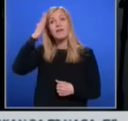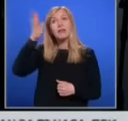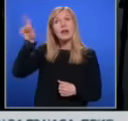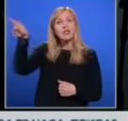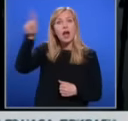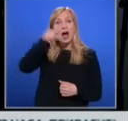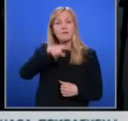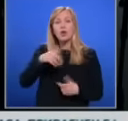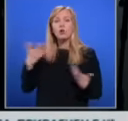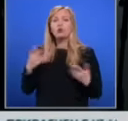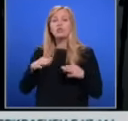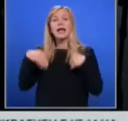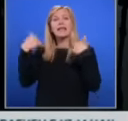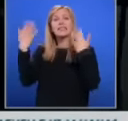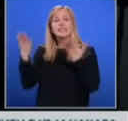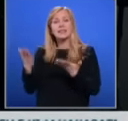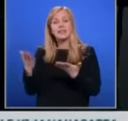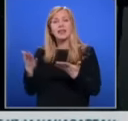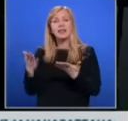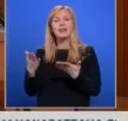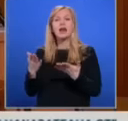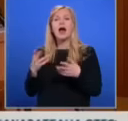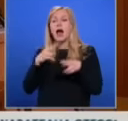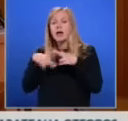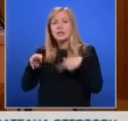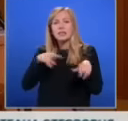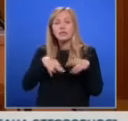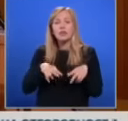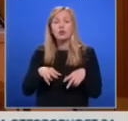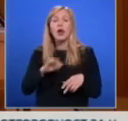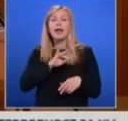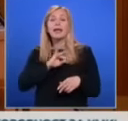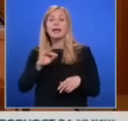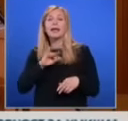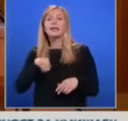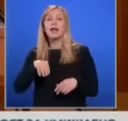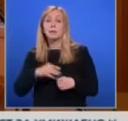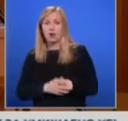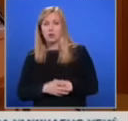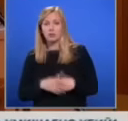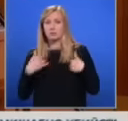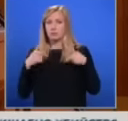са бъдни рецептиите на Интерпол, Европол. И в момента не става въпрос, че